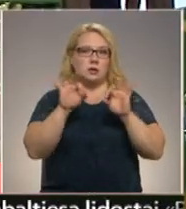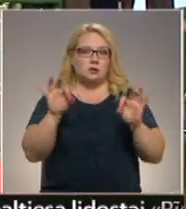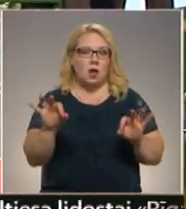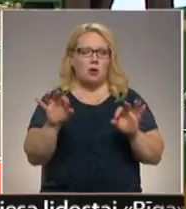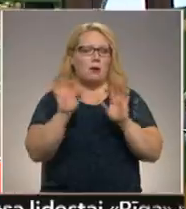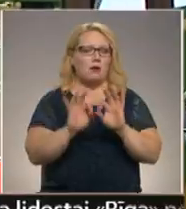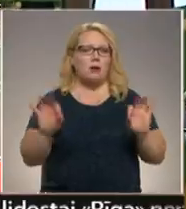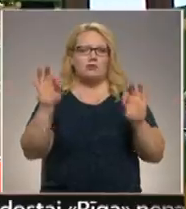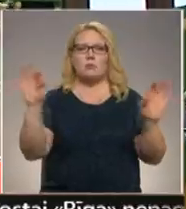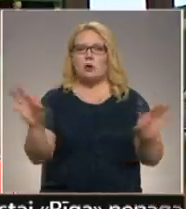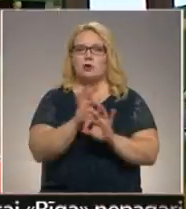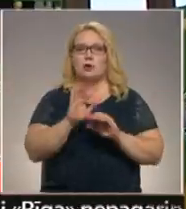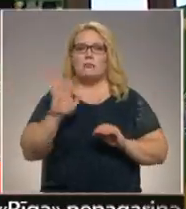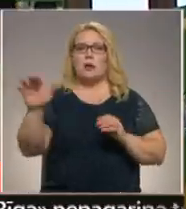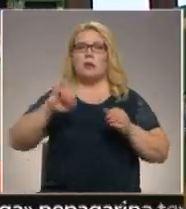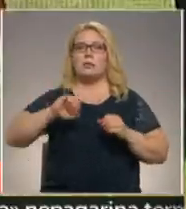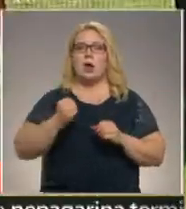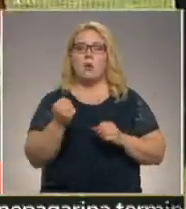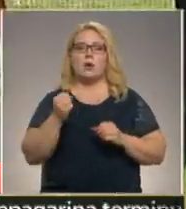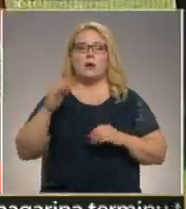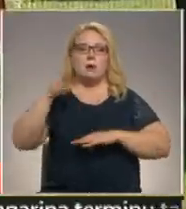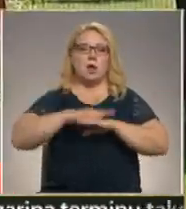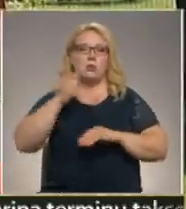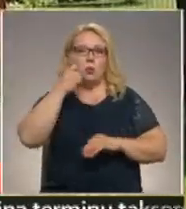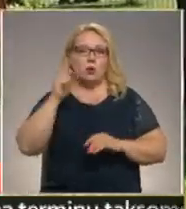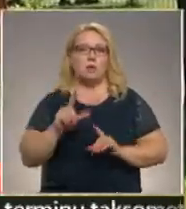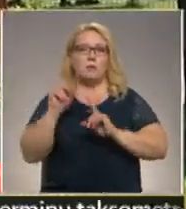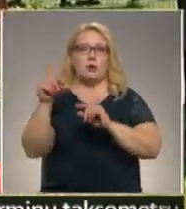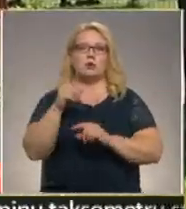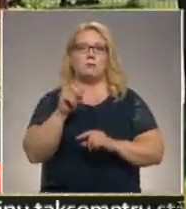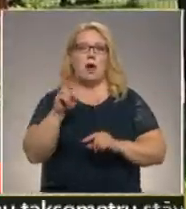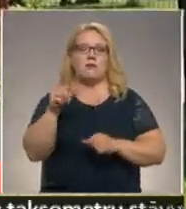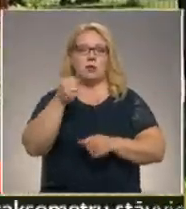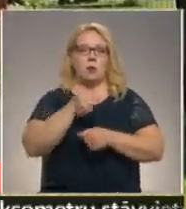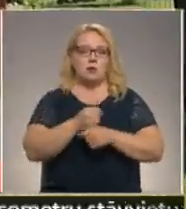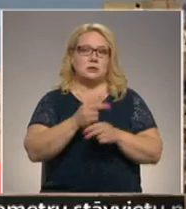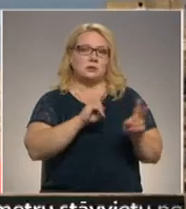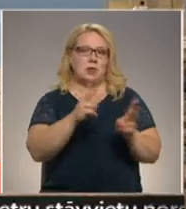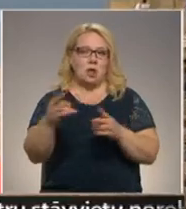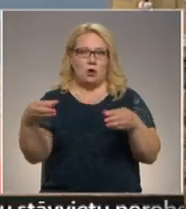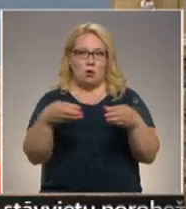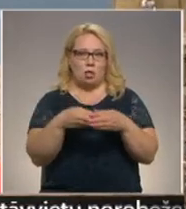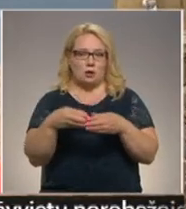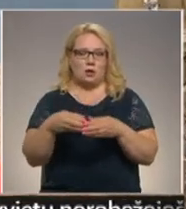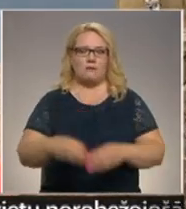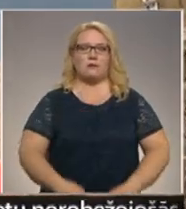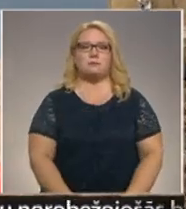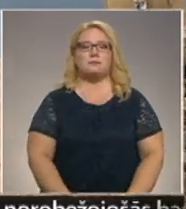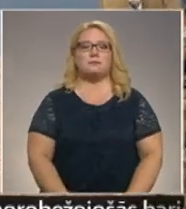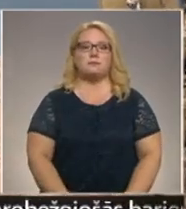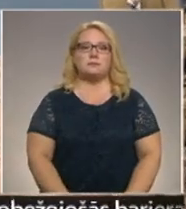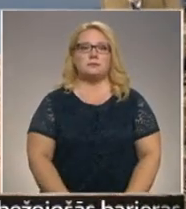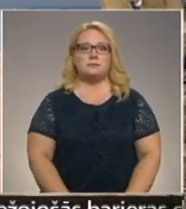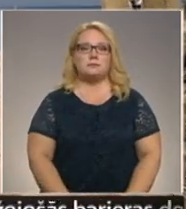krāšņiem koncertiem pie draugiem Rietu Makrainā tosies pāvilostas un vērgalas deļu kolektīvi. Sāka Drēmane, Edvīns